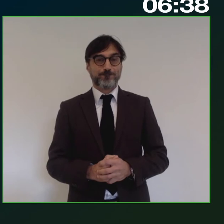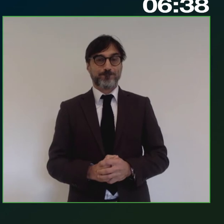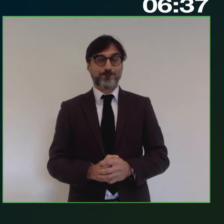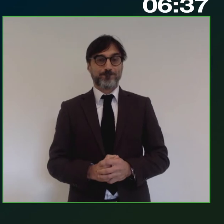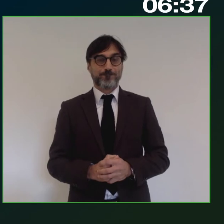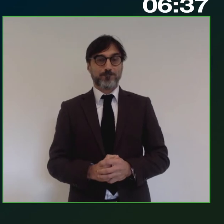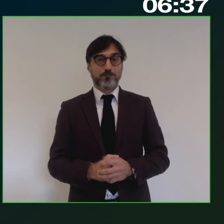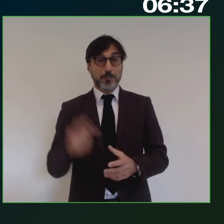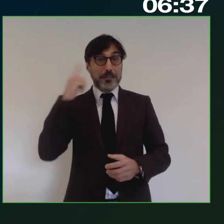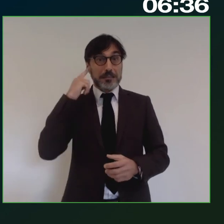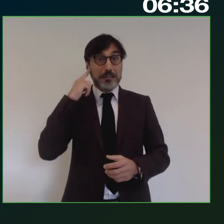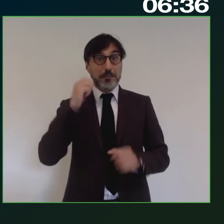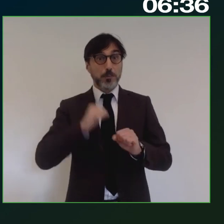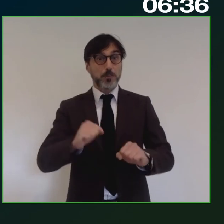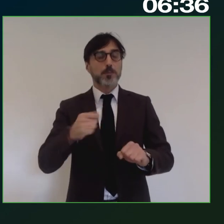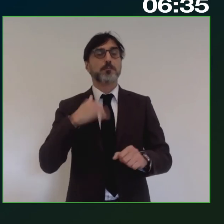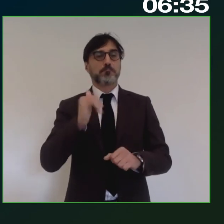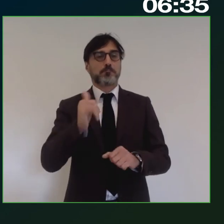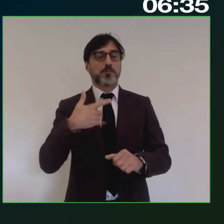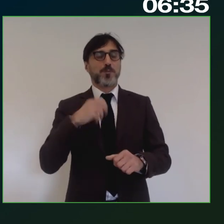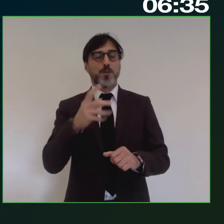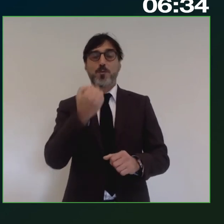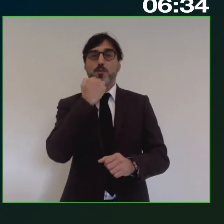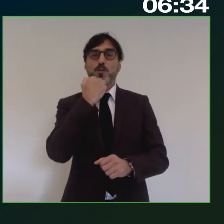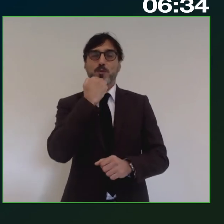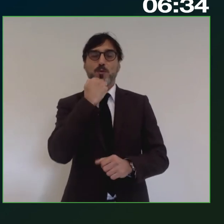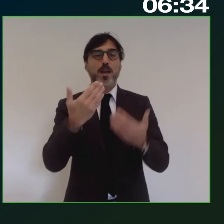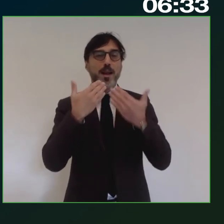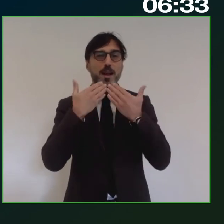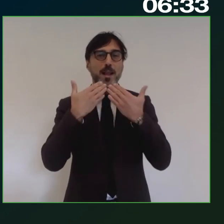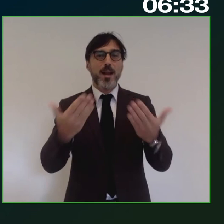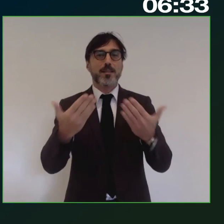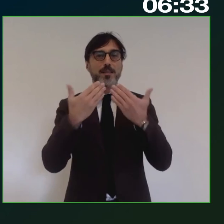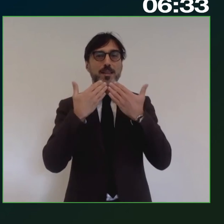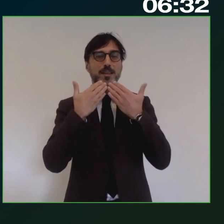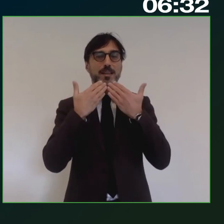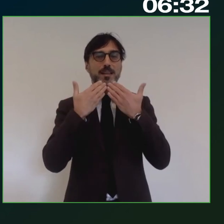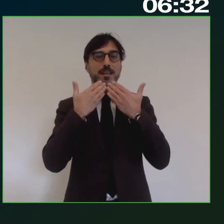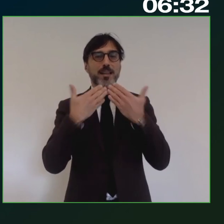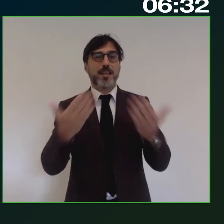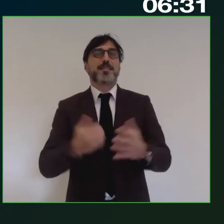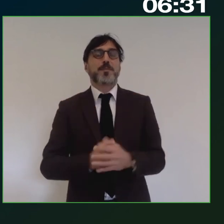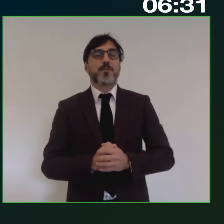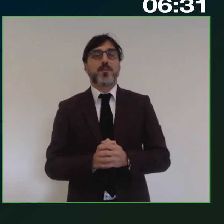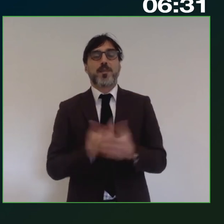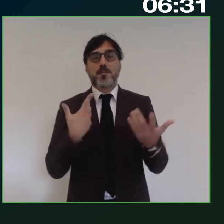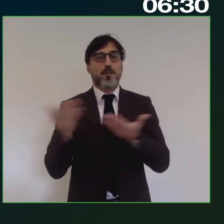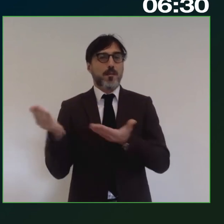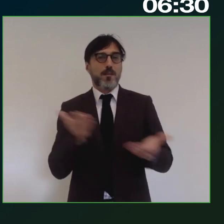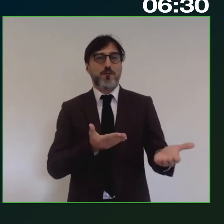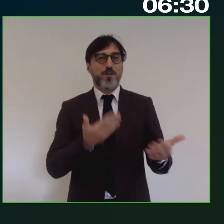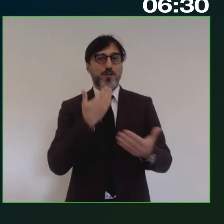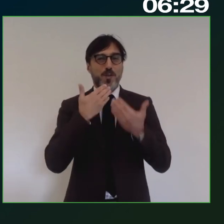Mi sentite? Sì. Perfetto. Chiedo scusa, grazie. Grazie per questo invito.